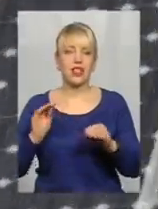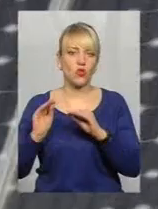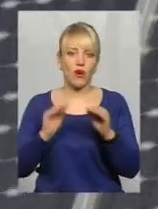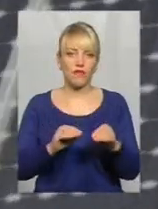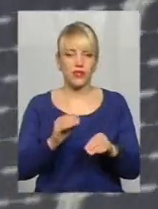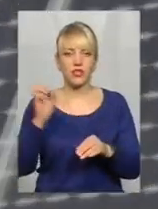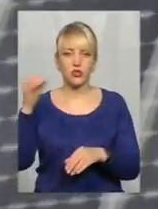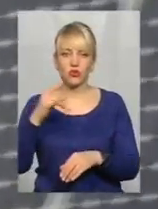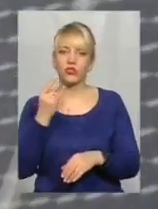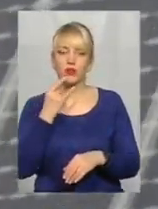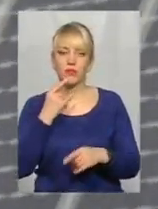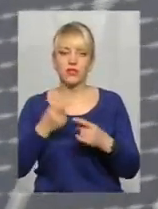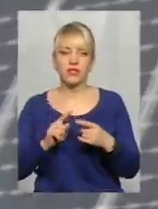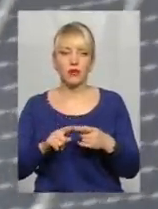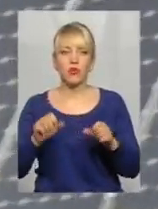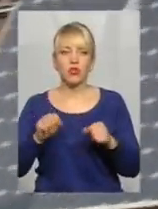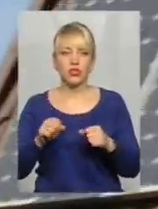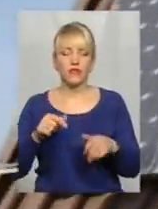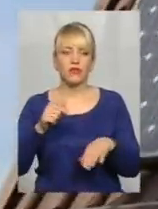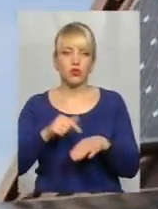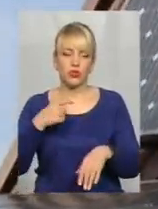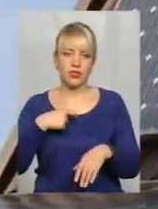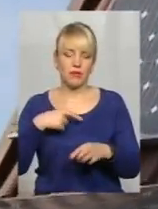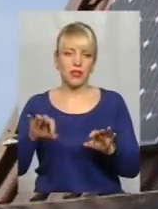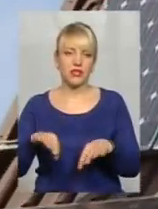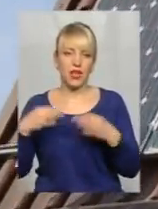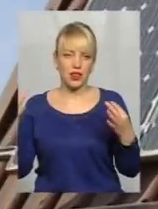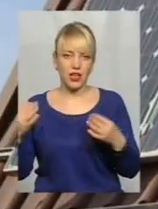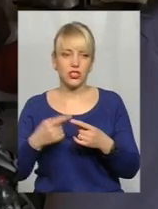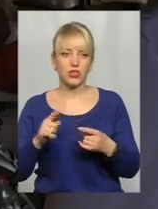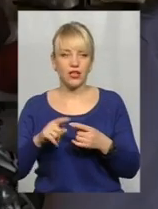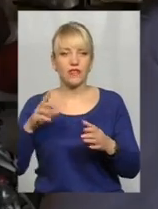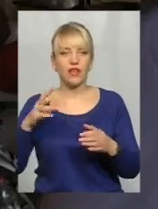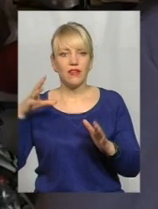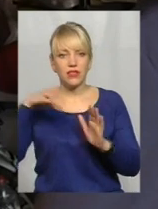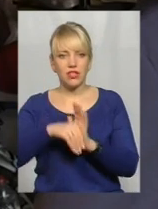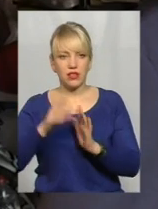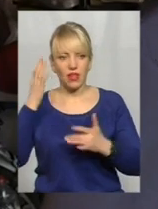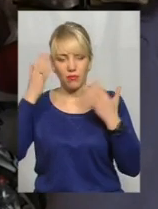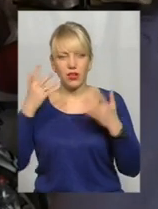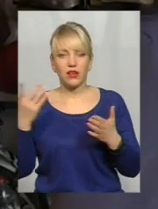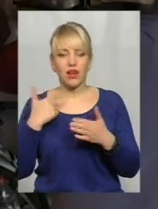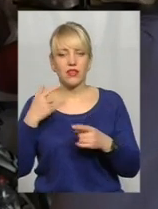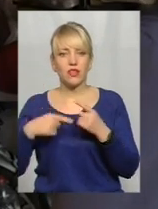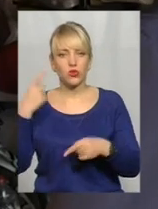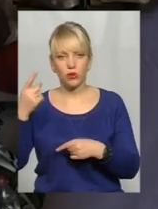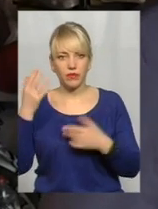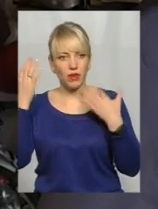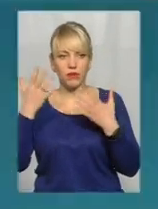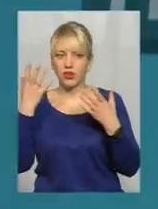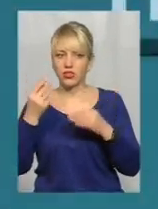незалежним від монополістів, постачальників комунальних послуг, а ще – втілення мрії. От яка в мене наступна мрія, я ще не придумав.